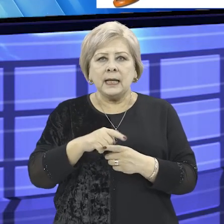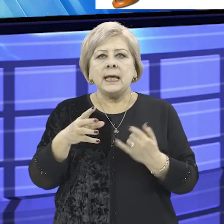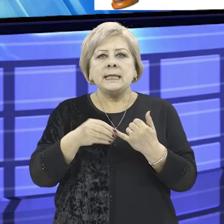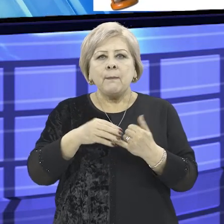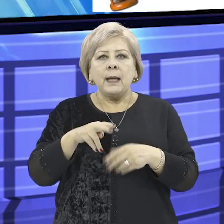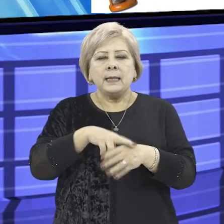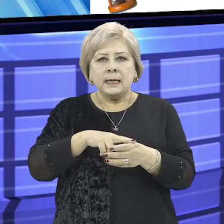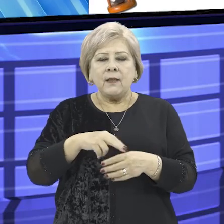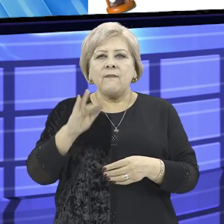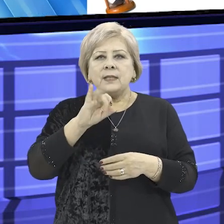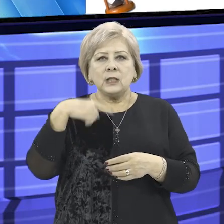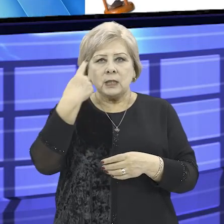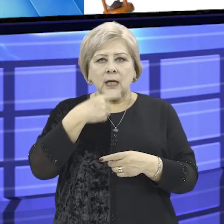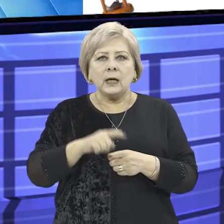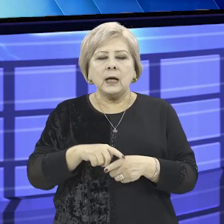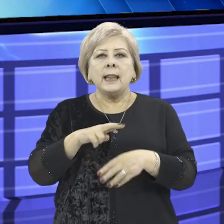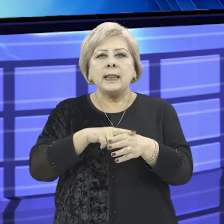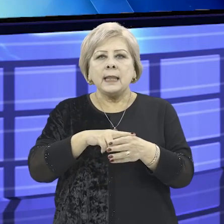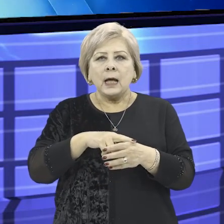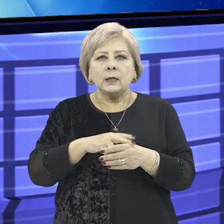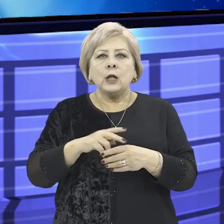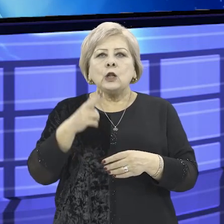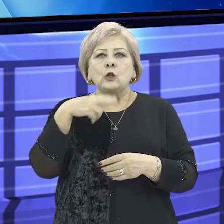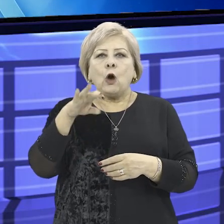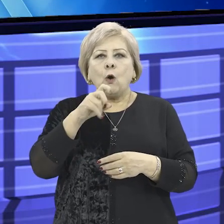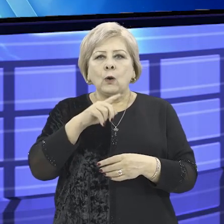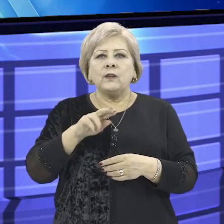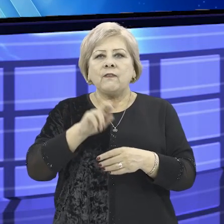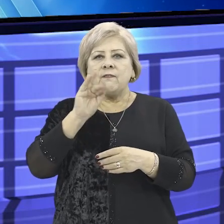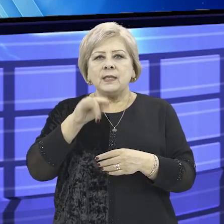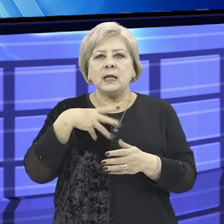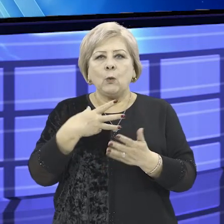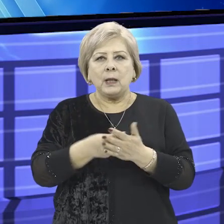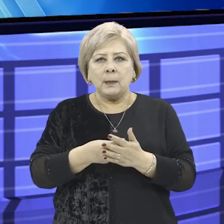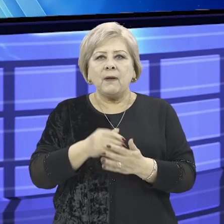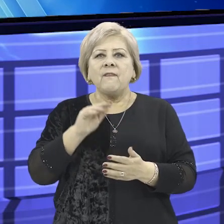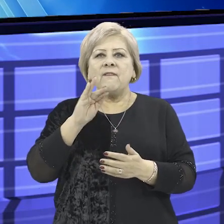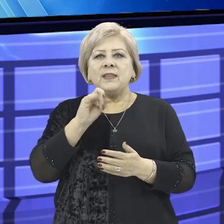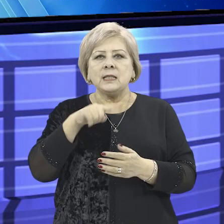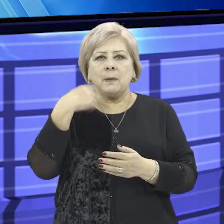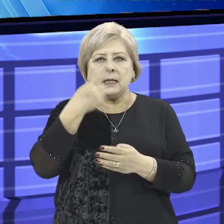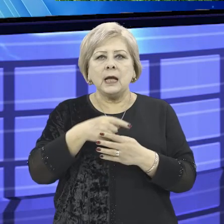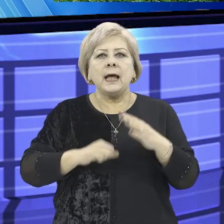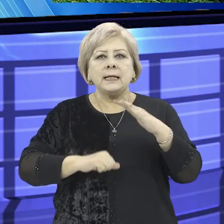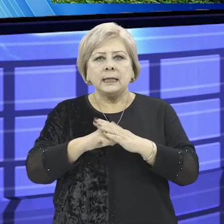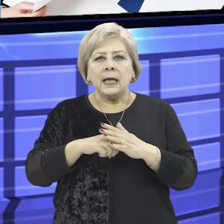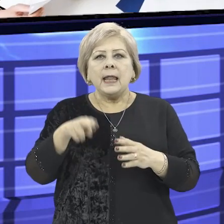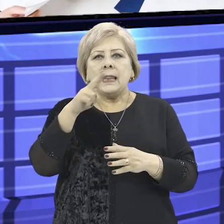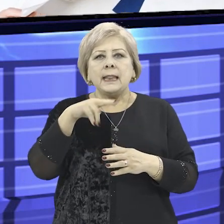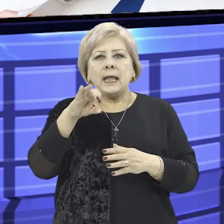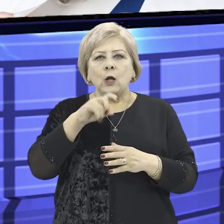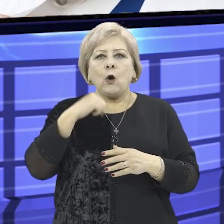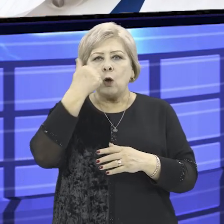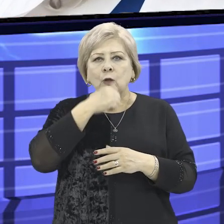лиц. Земельный налог с физических лиц. Налог на доходы физических лиц, уплачиваемый физическими лицами на основании